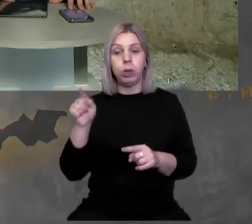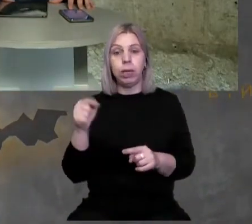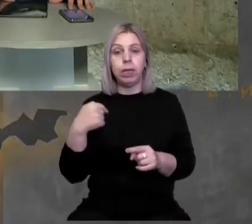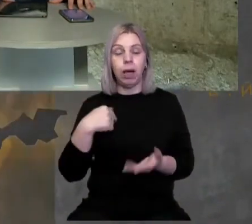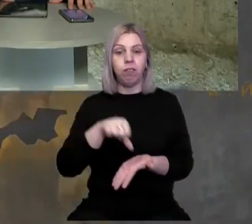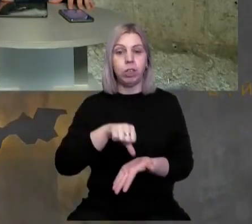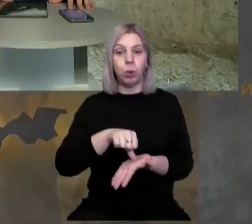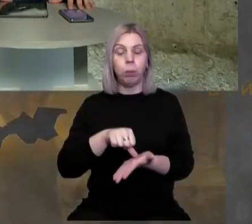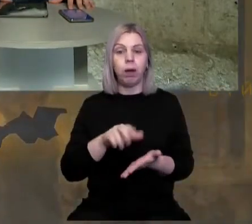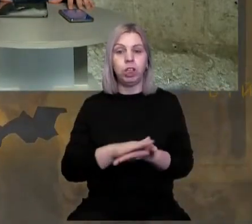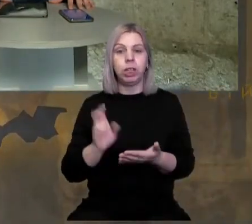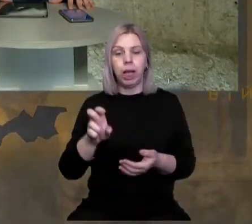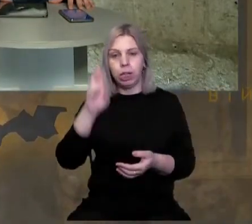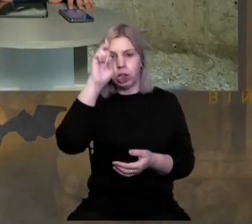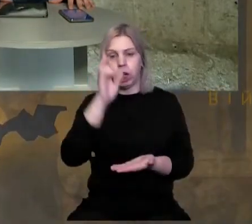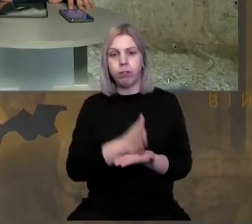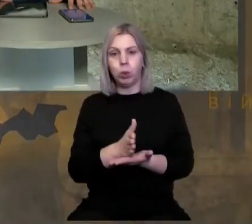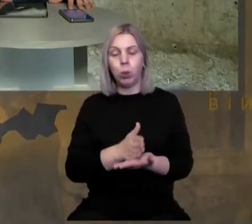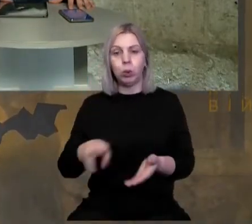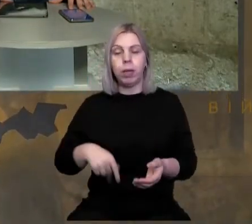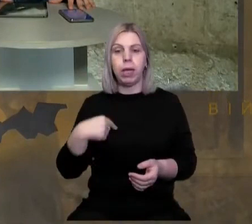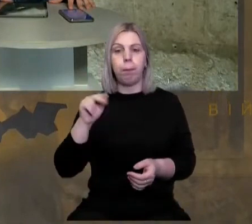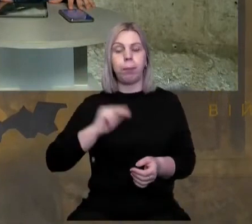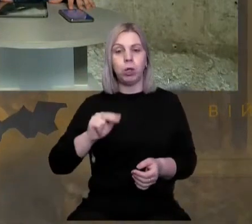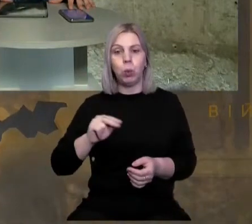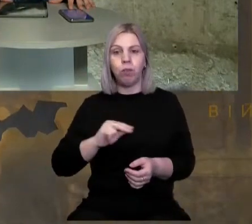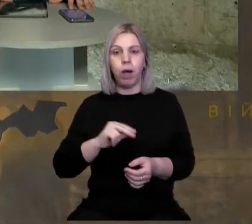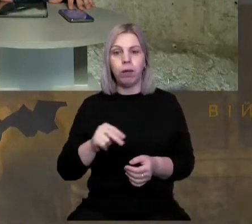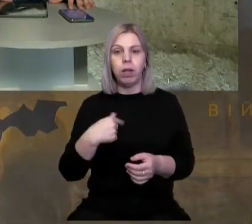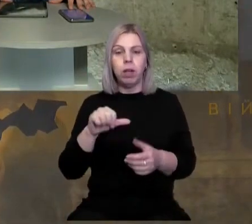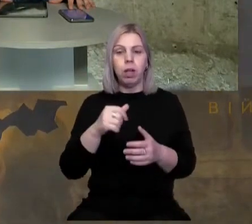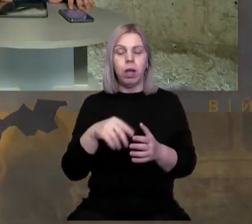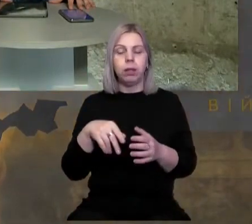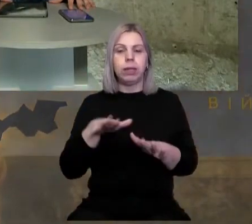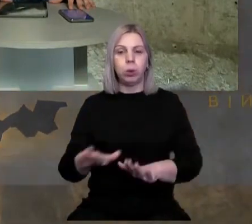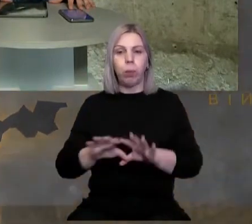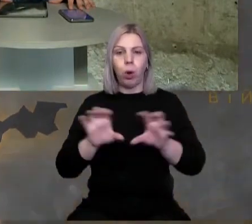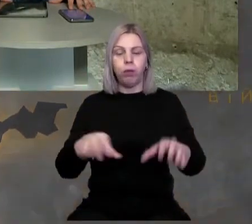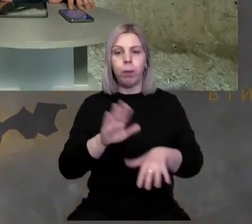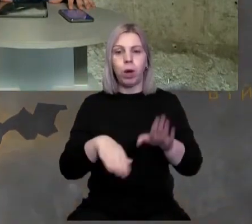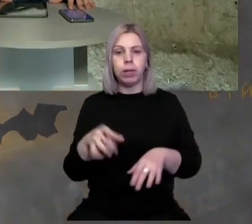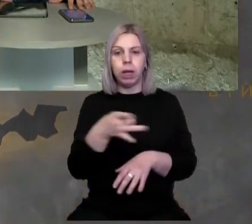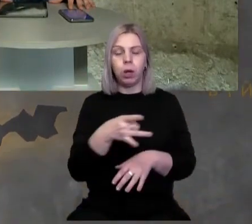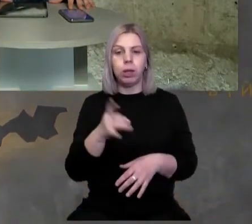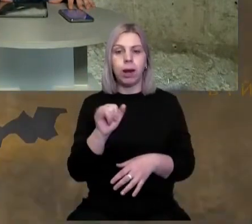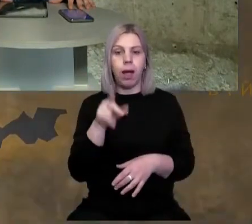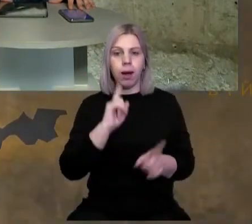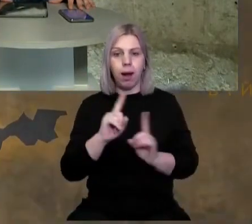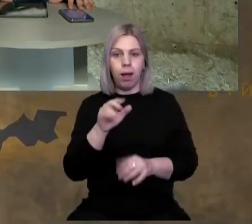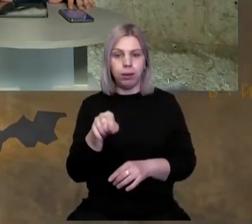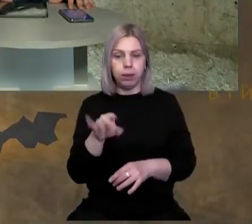виступав чисто як державний службовець. тоді працював в 2008 році заступником голови Мукачевської організації.